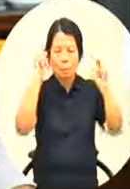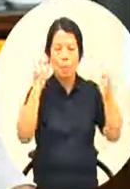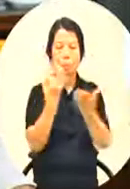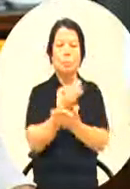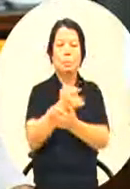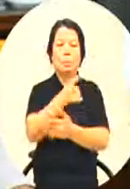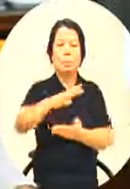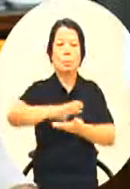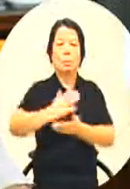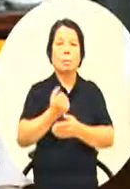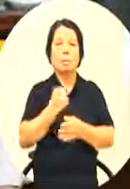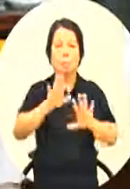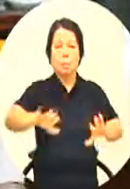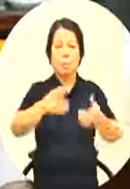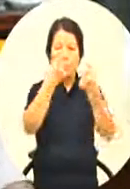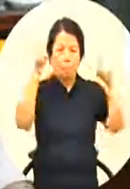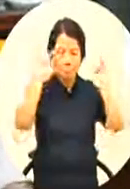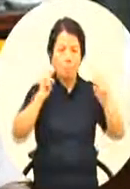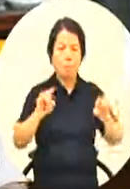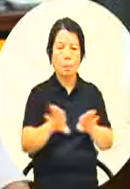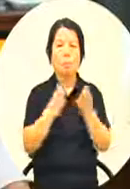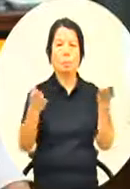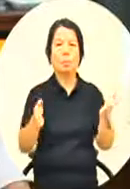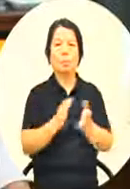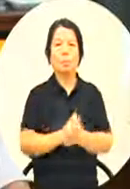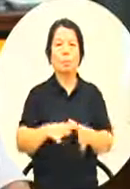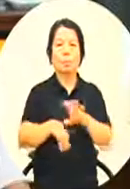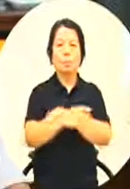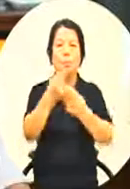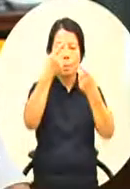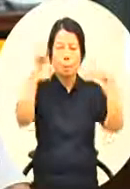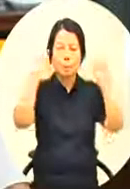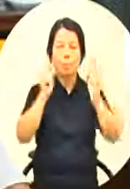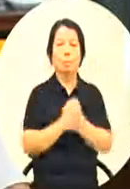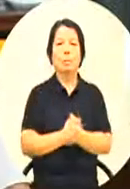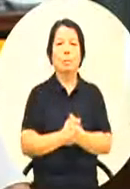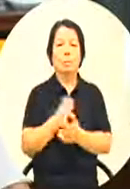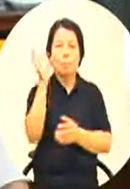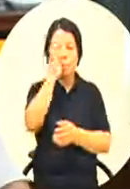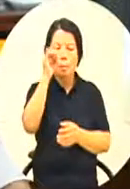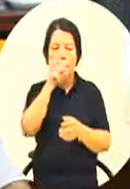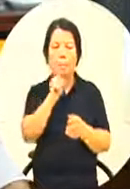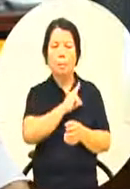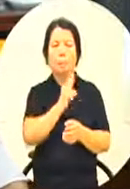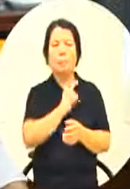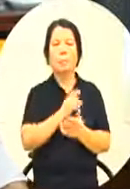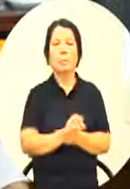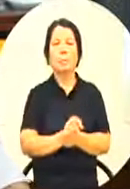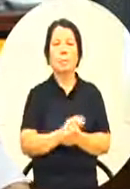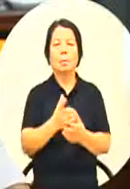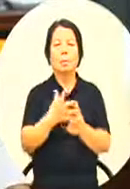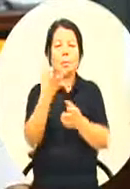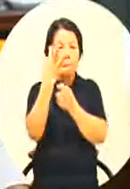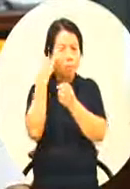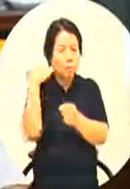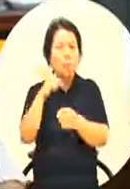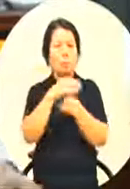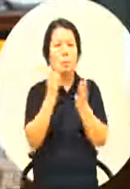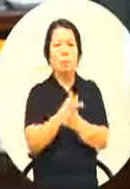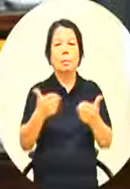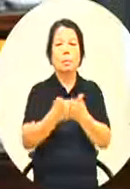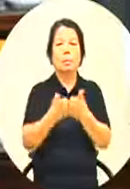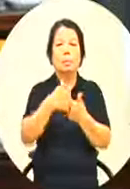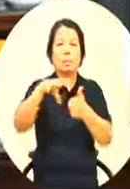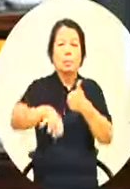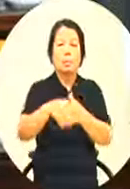那自从我们大学开放之后一直空大一直在寻找自己的定位包括前几年我们议会也做很多的检讨